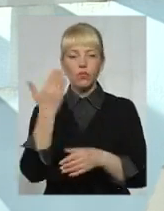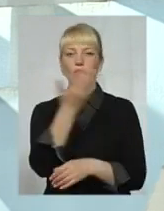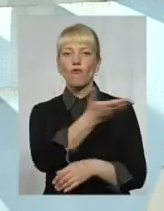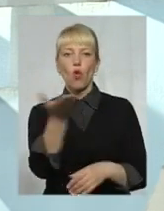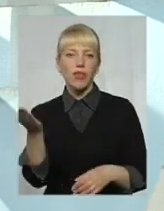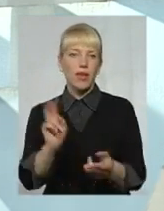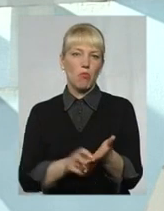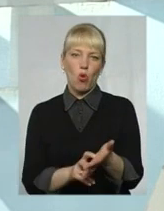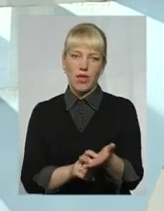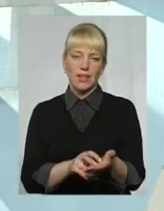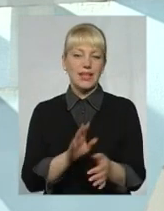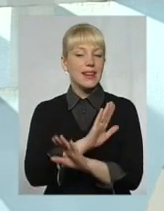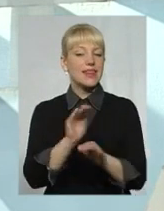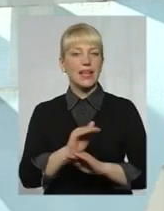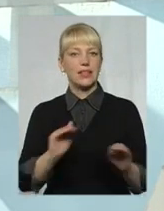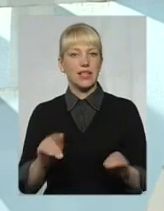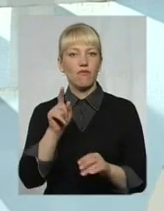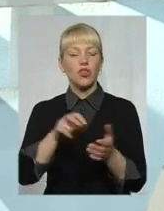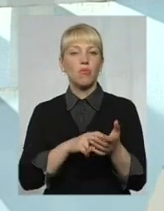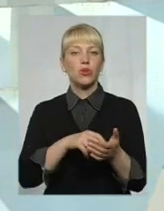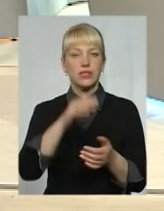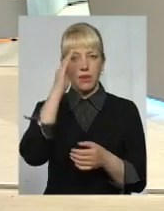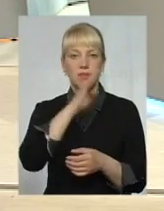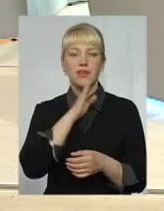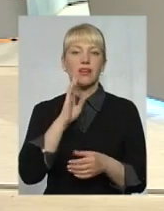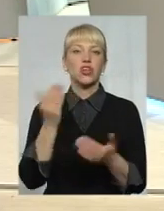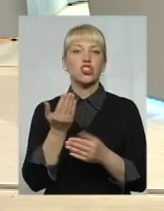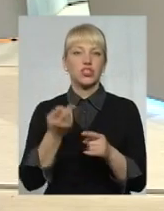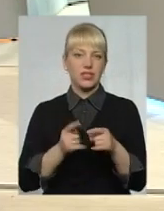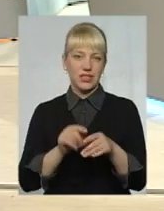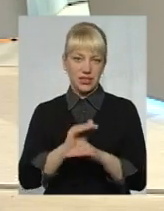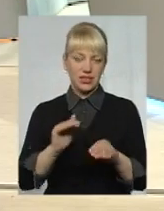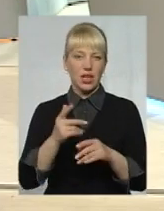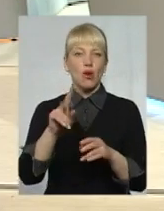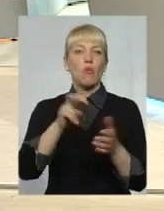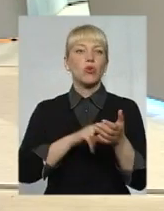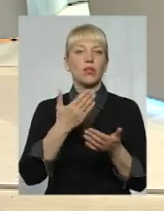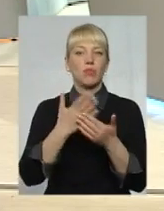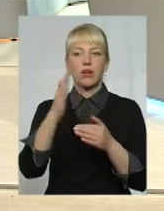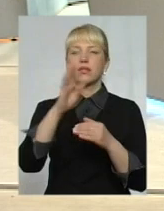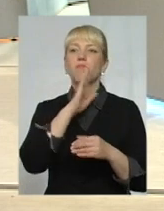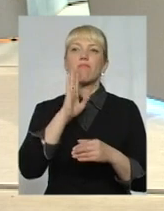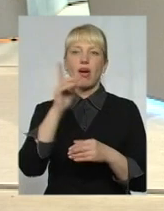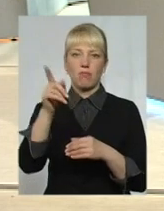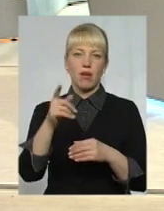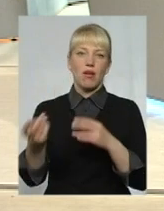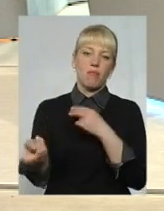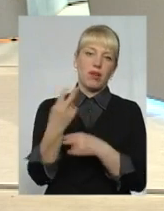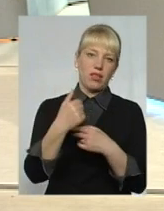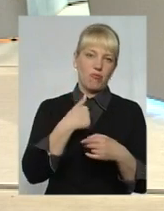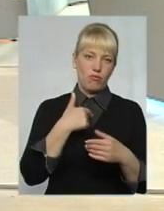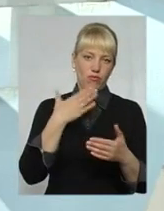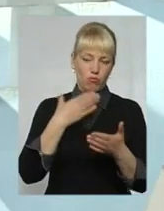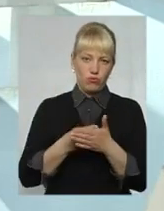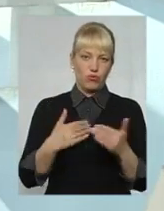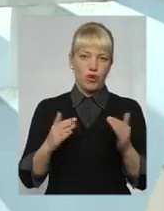вони бояться не дітей, вони бояться тих батьків, чиїться діти. Вони бояться, що мама прийде до хати і буде, ну там, до прикладу, вибивати вікна, або буде ще щось робити,